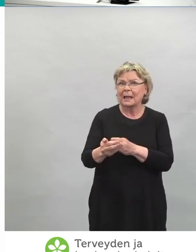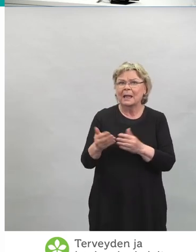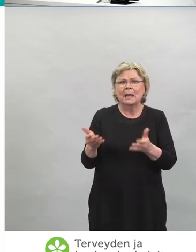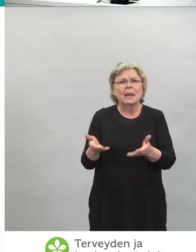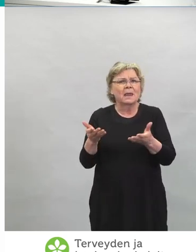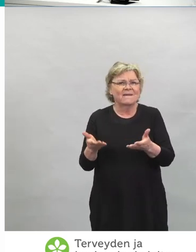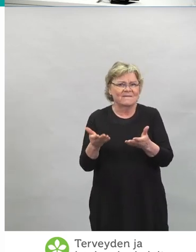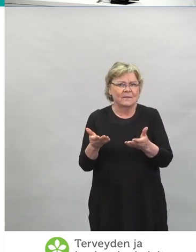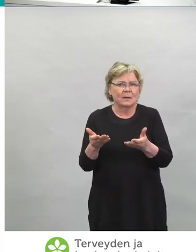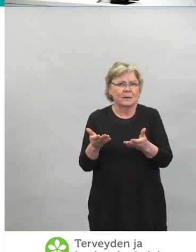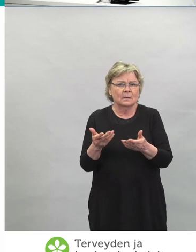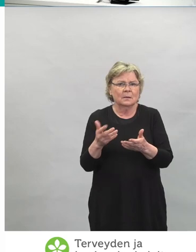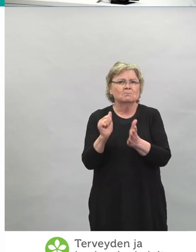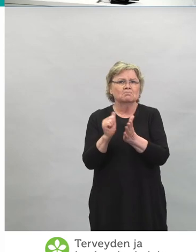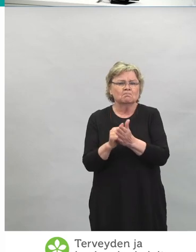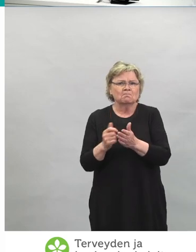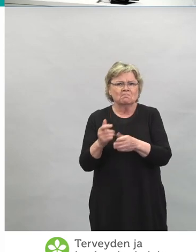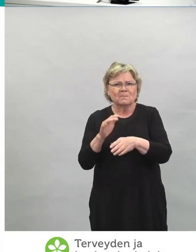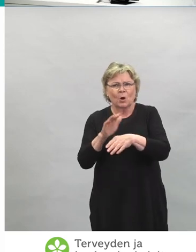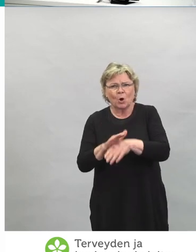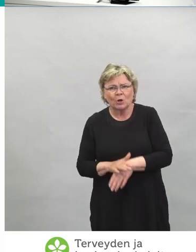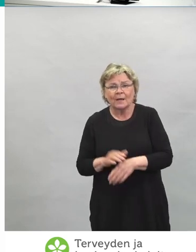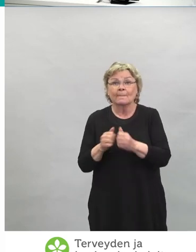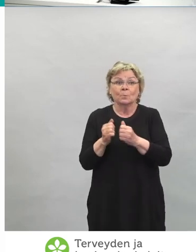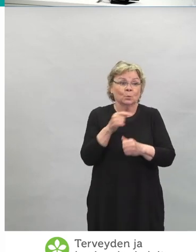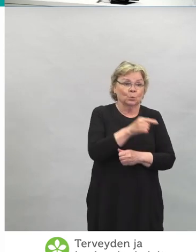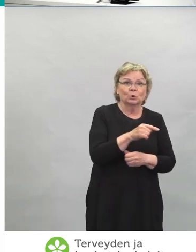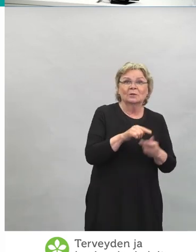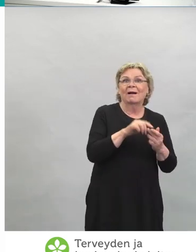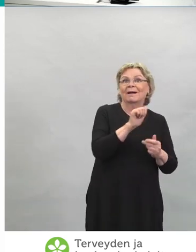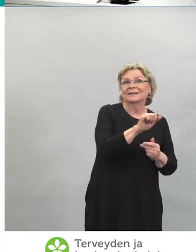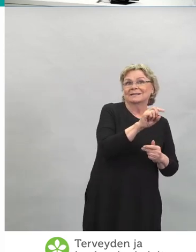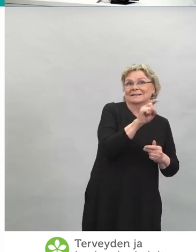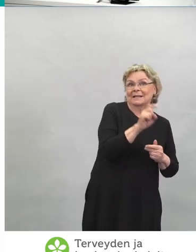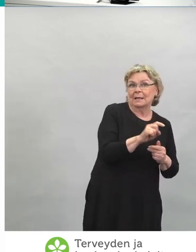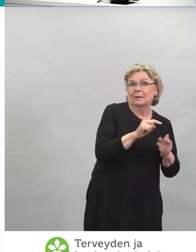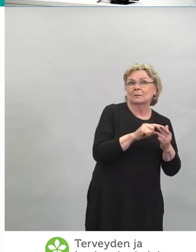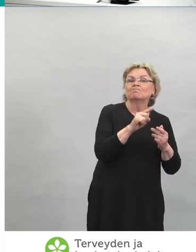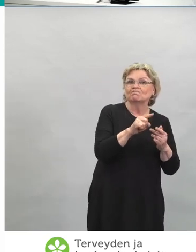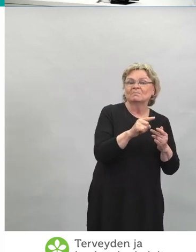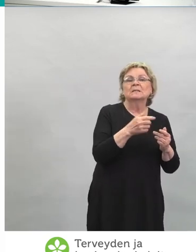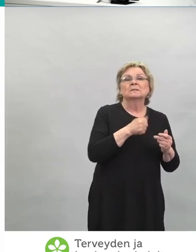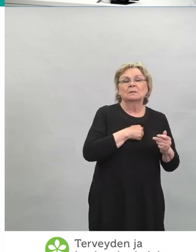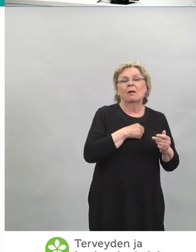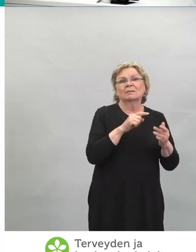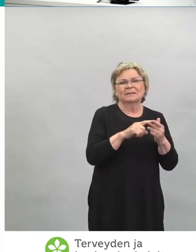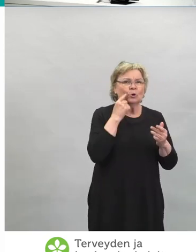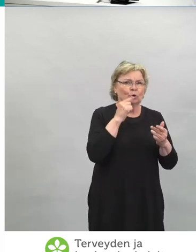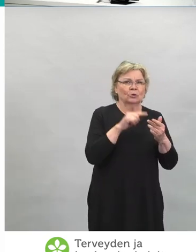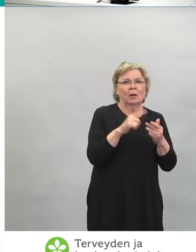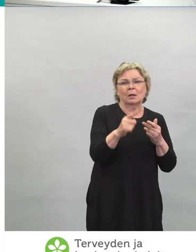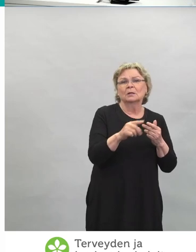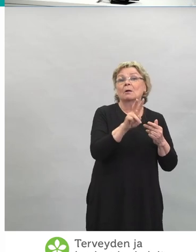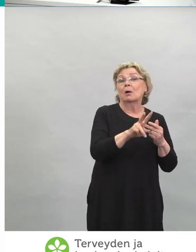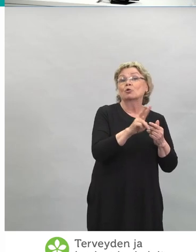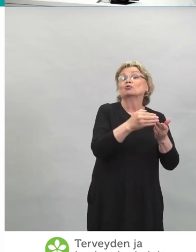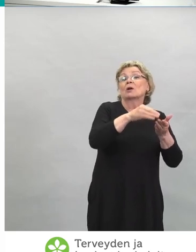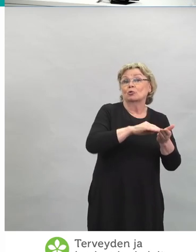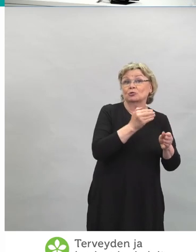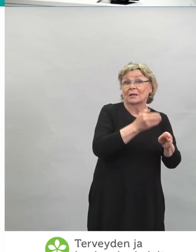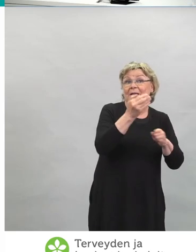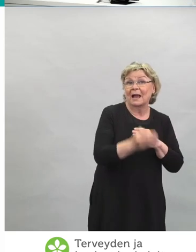lievempiä, kun taas sitten AstraZenecalla, jotka saavat kaksannosta sitä, niin kakkosannoksen jälkeen yleensä on vähäisempiä oireita.